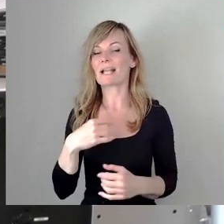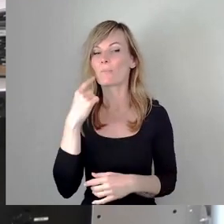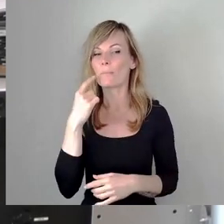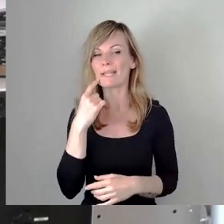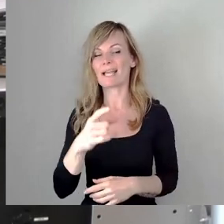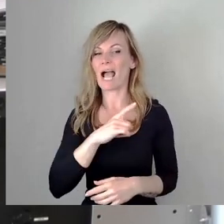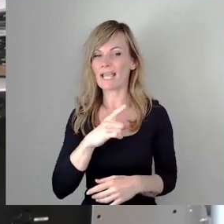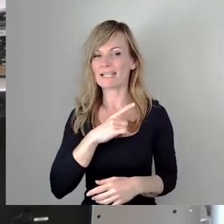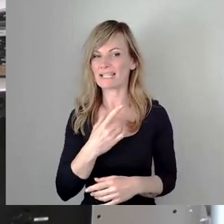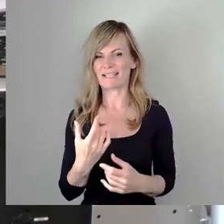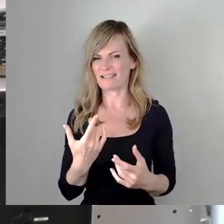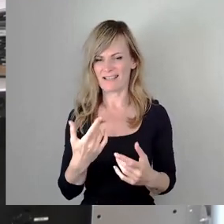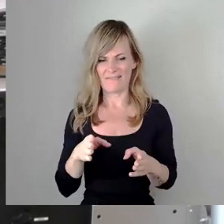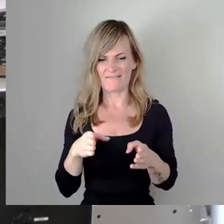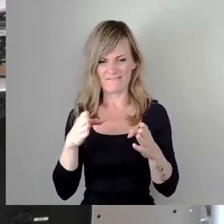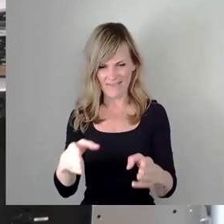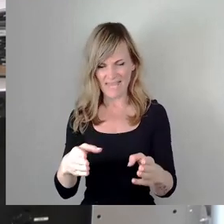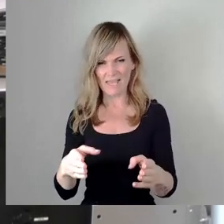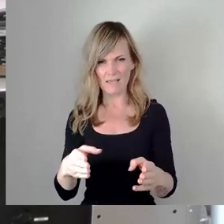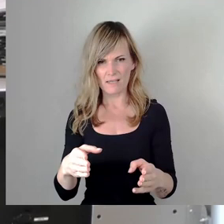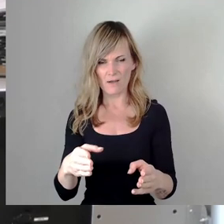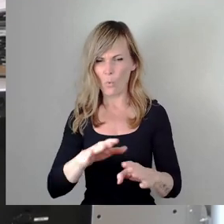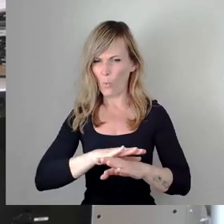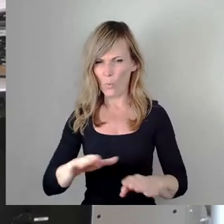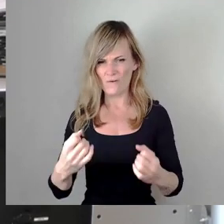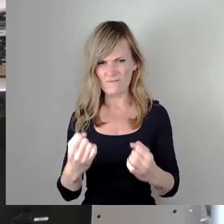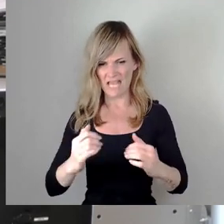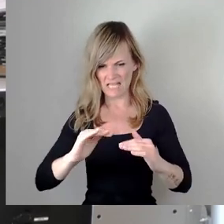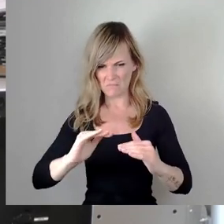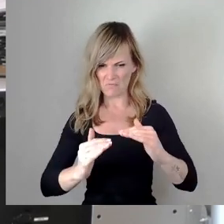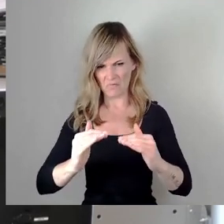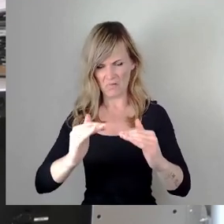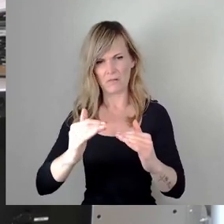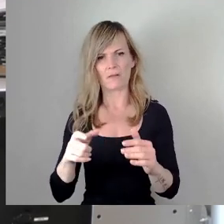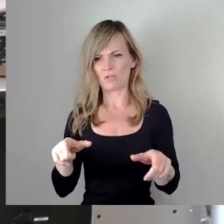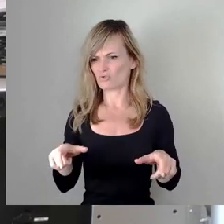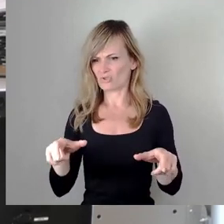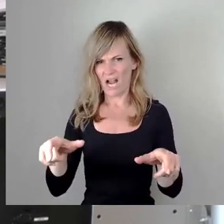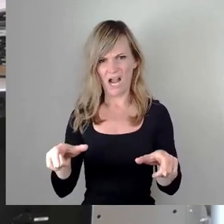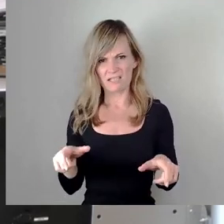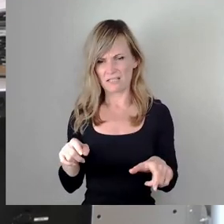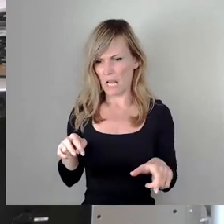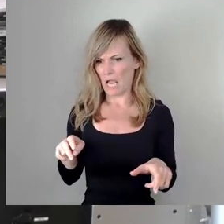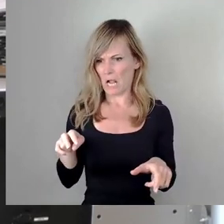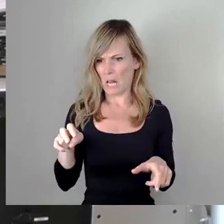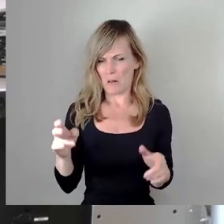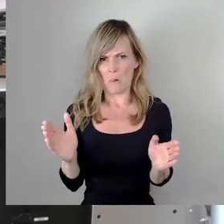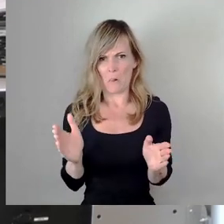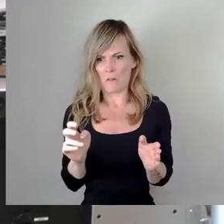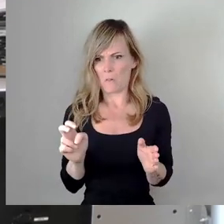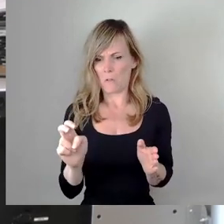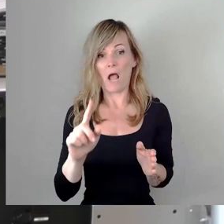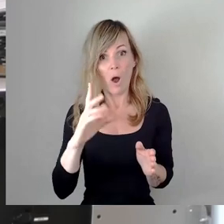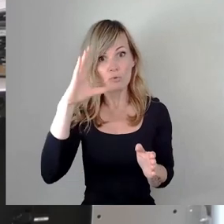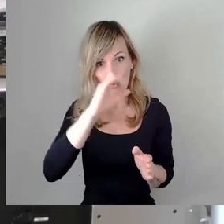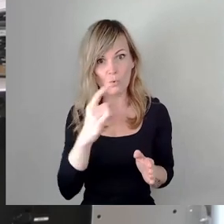unbefestigten, nicht vorhandenen Gehweg einfach, ich sage mal so, am Straßenkörper direkt entlang laufen, auch in der Dunkelheit, weil